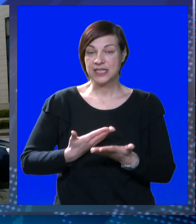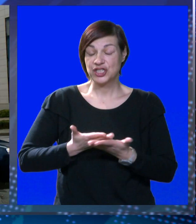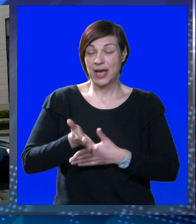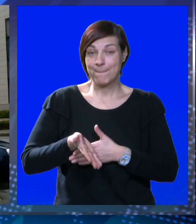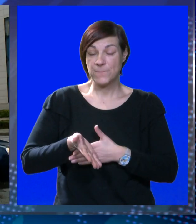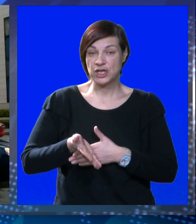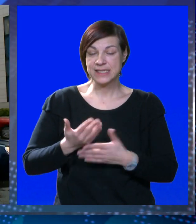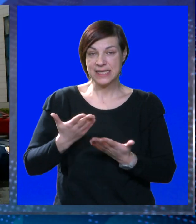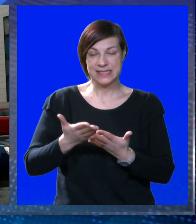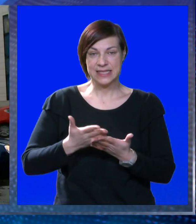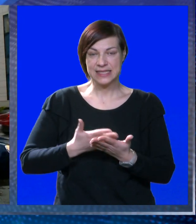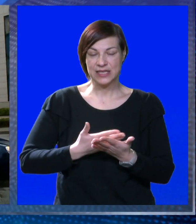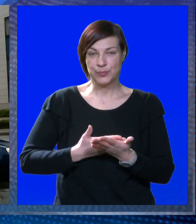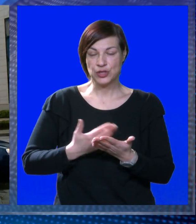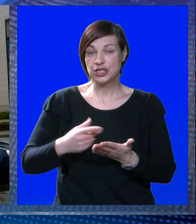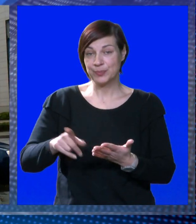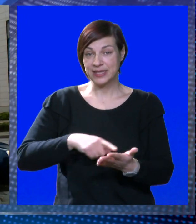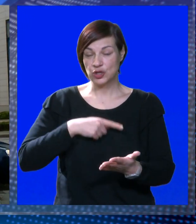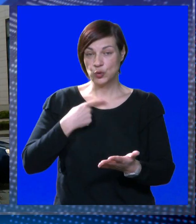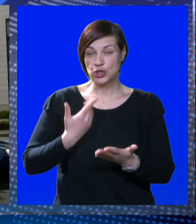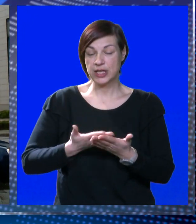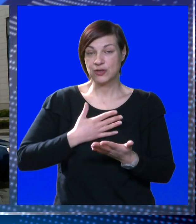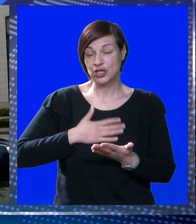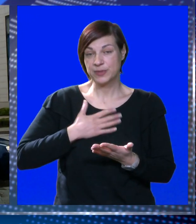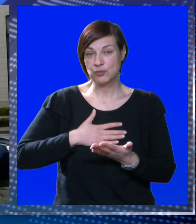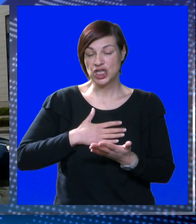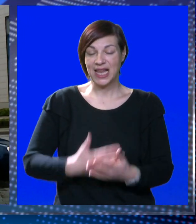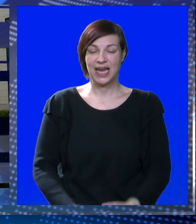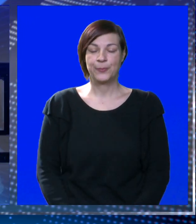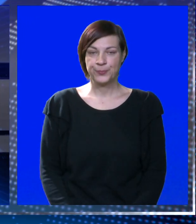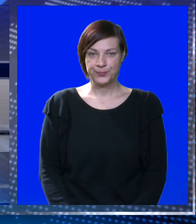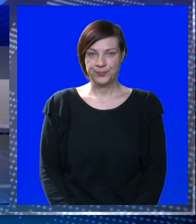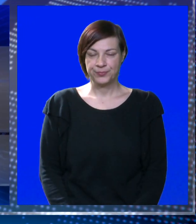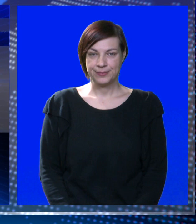iz čega proizlazi i kako će proces biti nešto duži nego što bismo željeli.